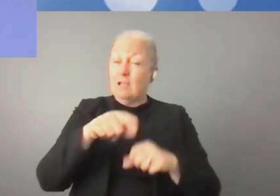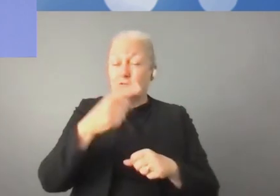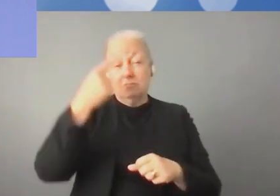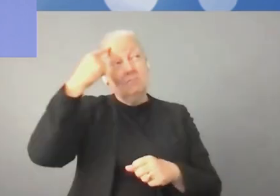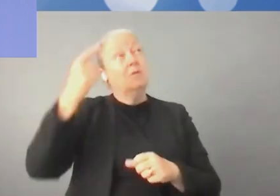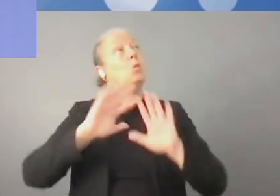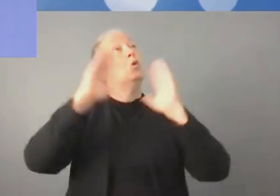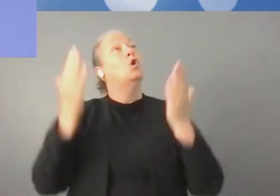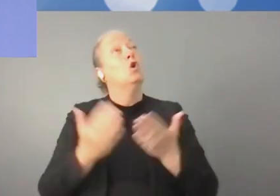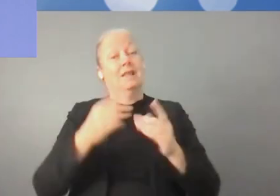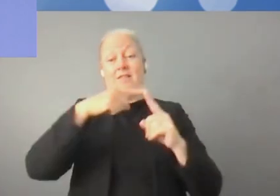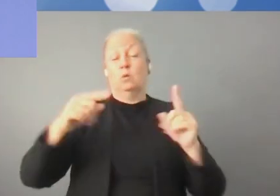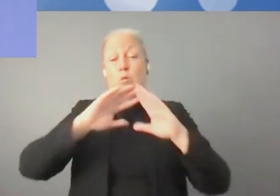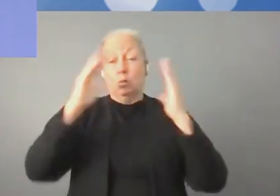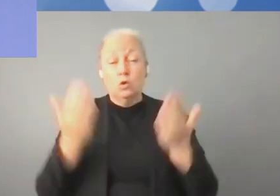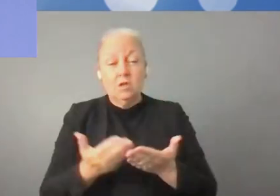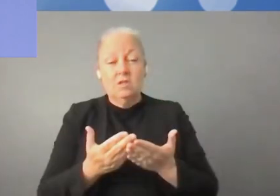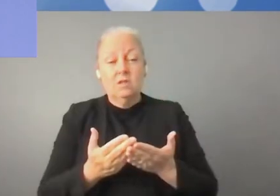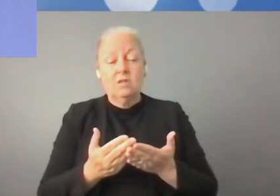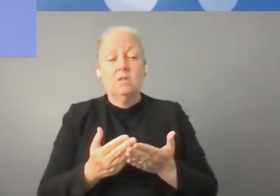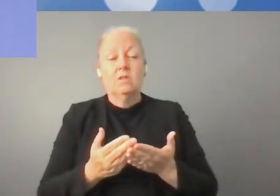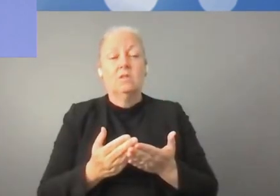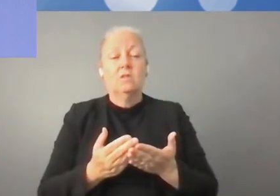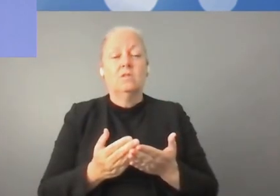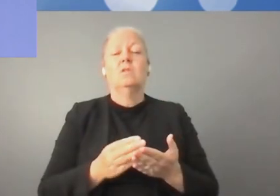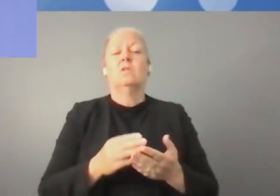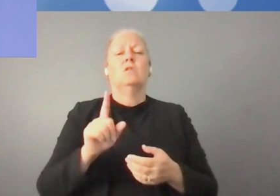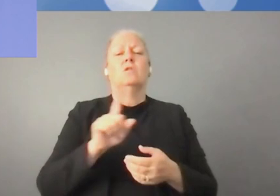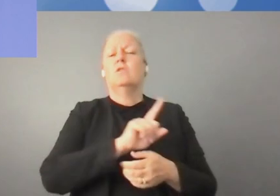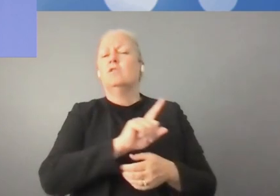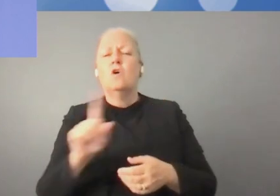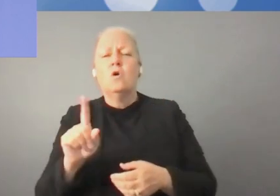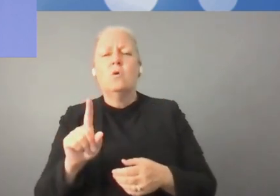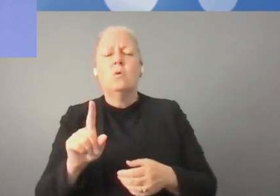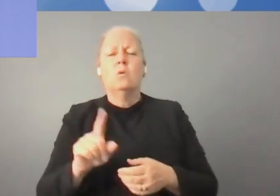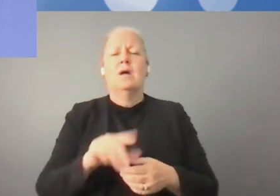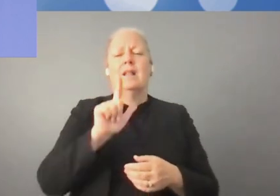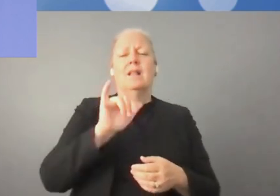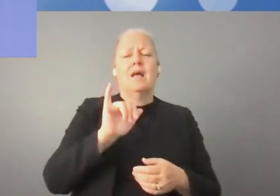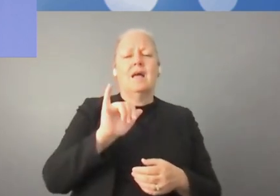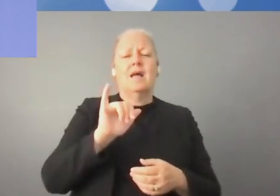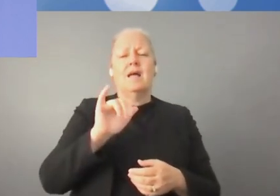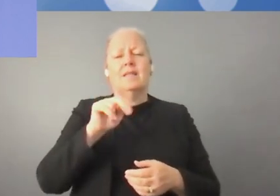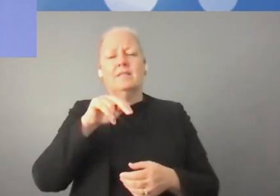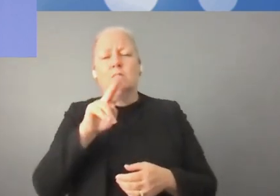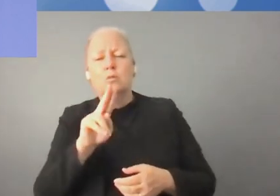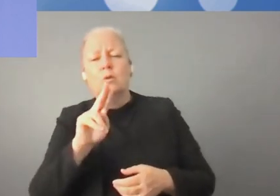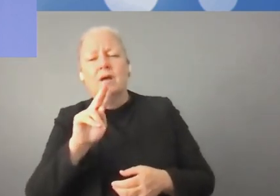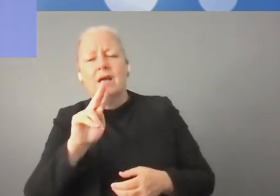dirai la chose suivante. Est-ce que vous imaginez le monde numérique sans Linux,